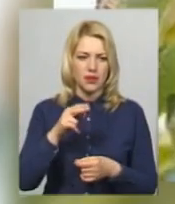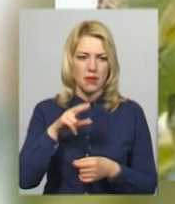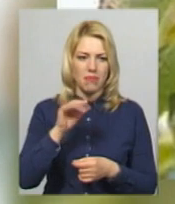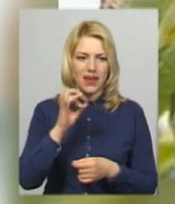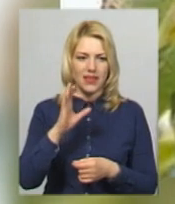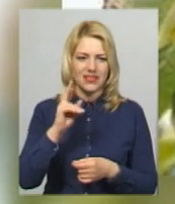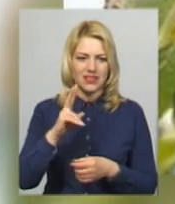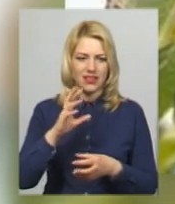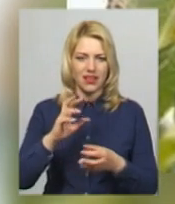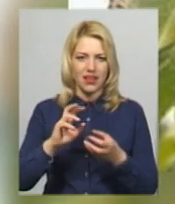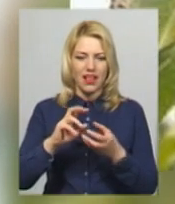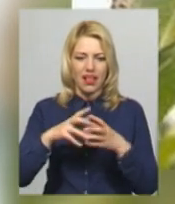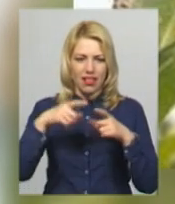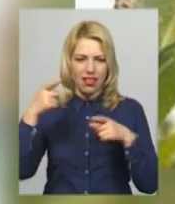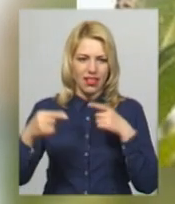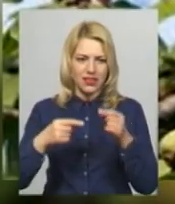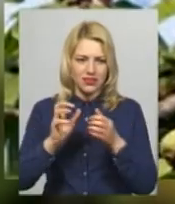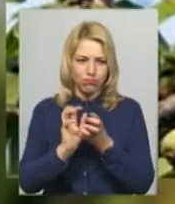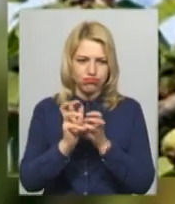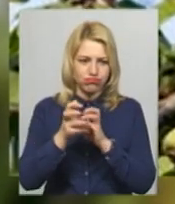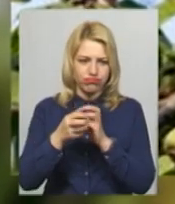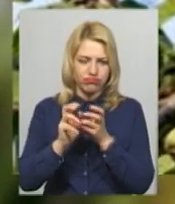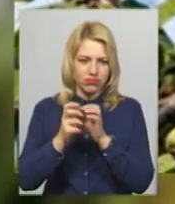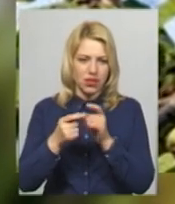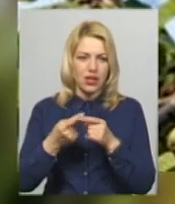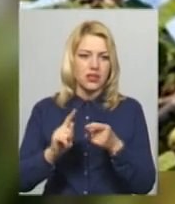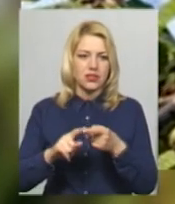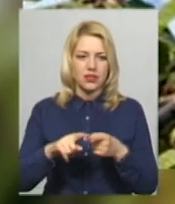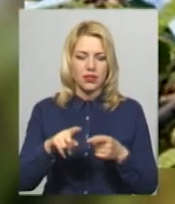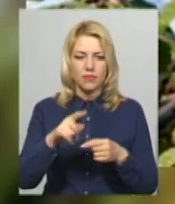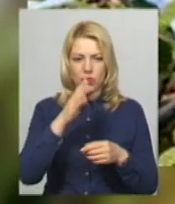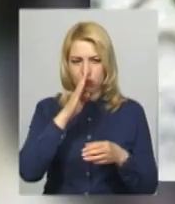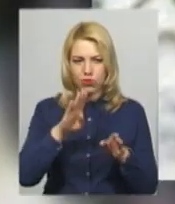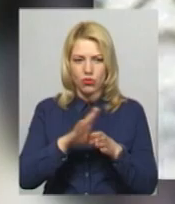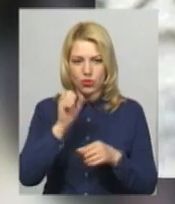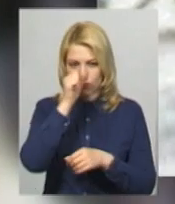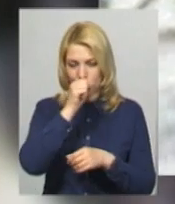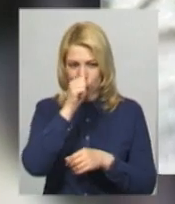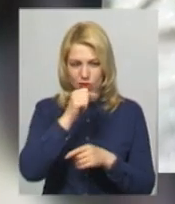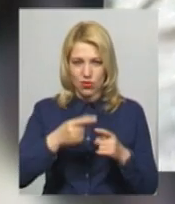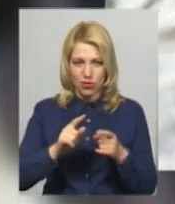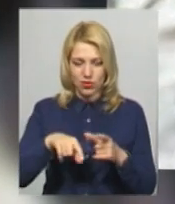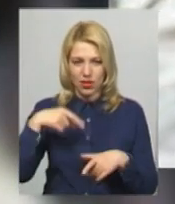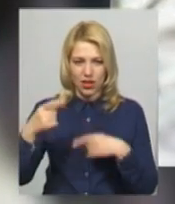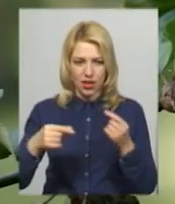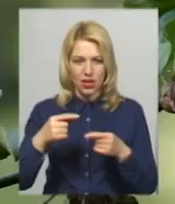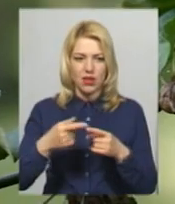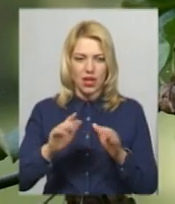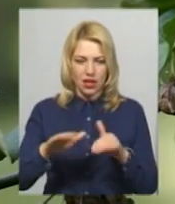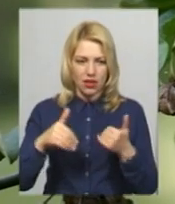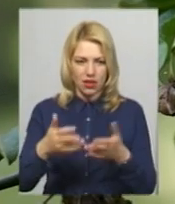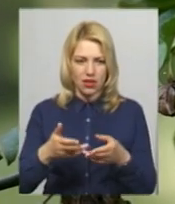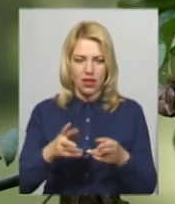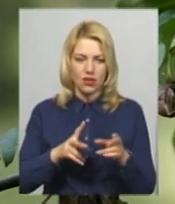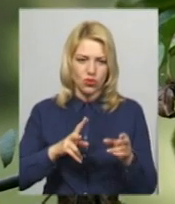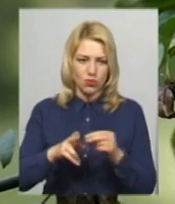листів. Так виглядають маніальні опіки на деревах. Садівник каже, інколи їх плутають з обмороженими листками чи гілками і радить уражені частини гілля